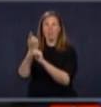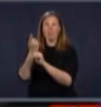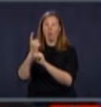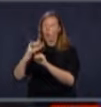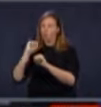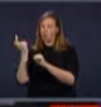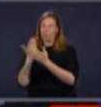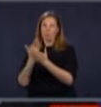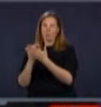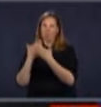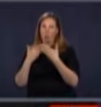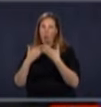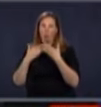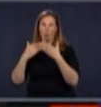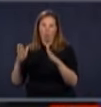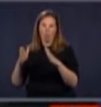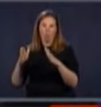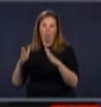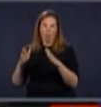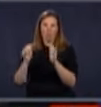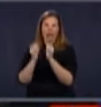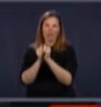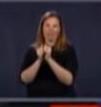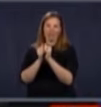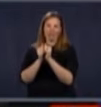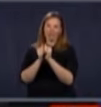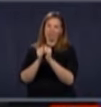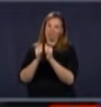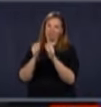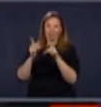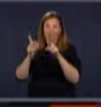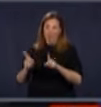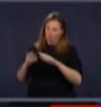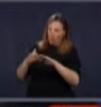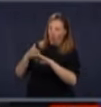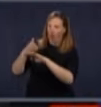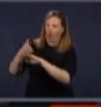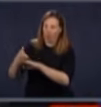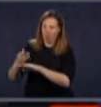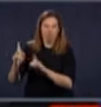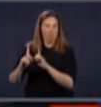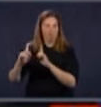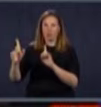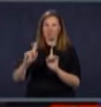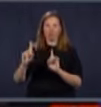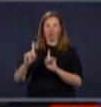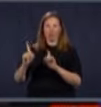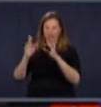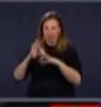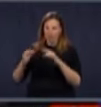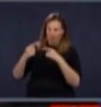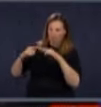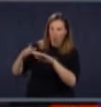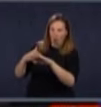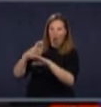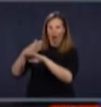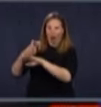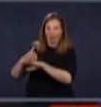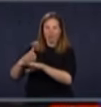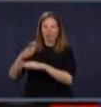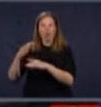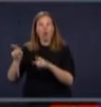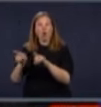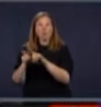réouvertes physiquement, que les enfants puissent voir leurs enseignants, voir leurs amis, et puis